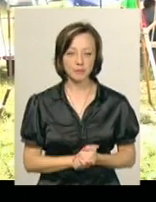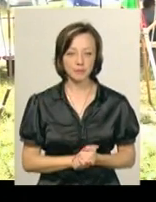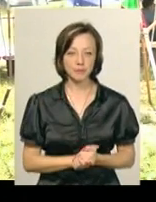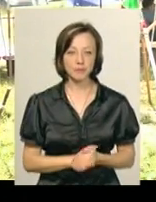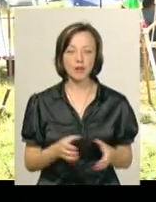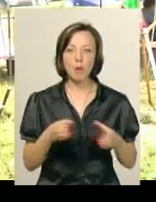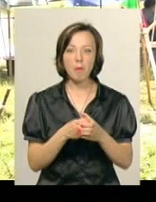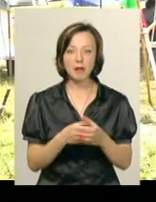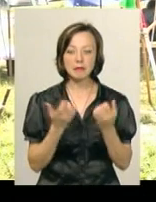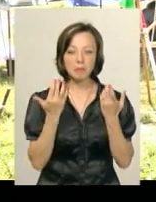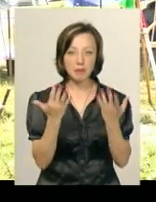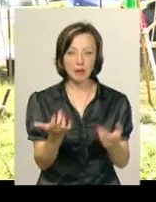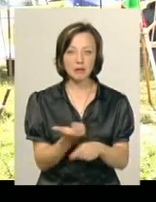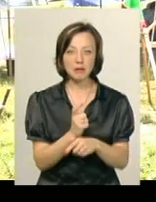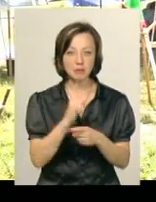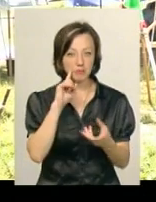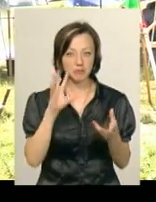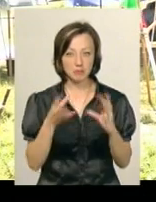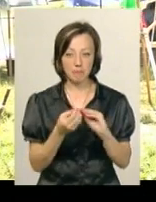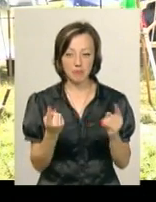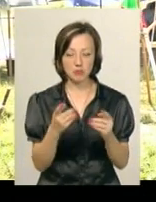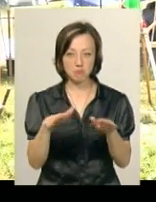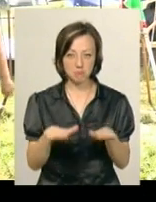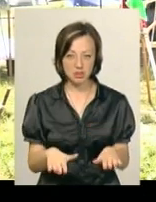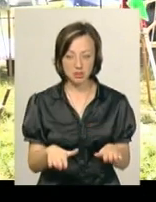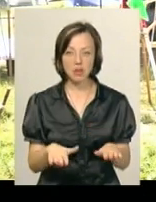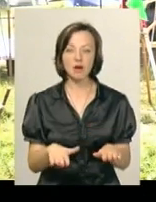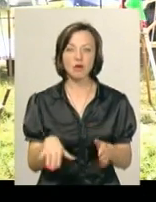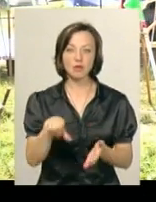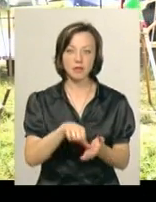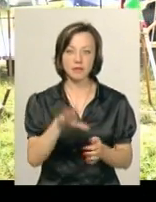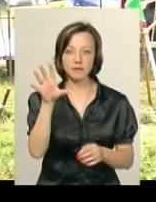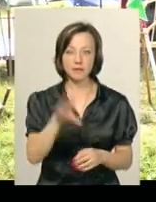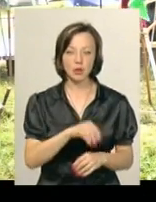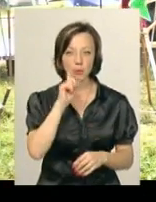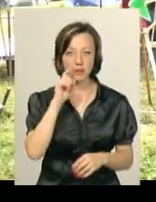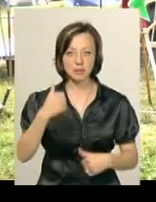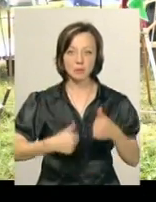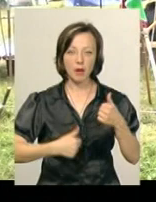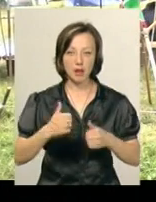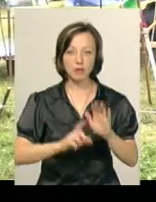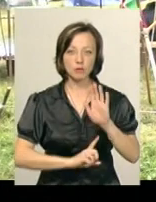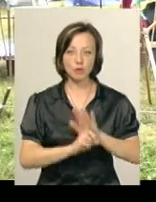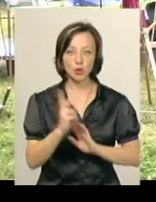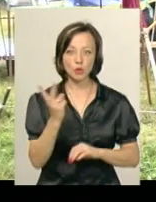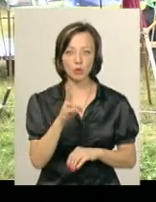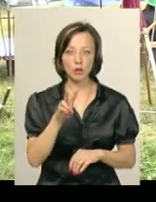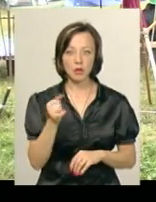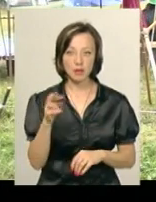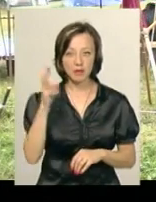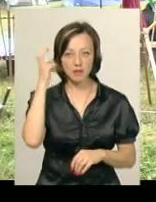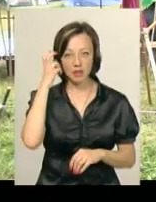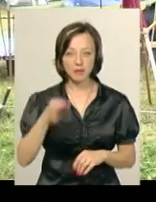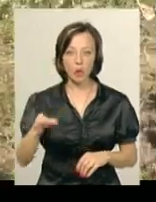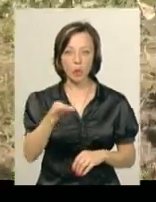Команда, яка набере найбільшу кількість перших місць, візьме участь у всеукраїнських змаганнях, які розпочнуться 2 липня у